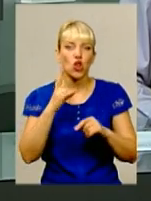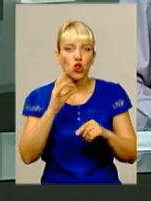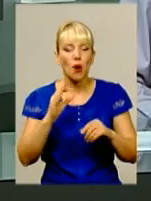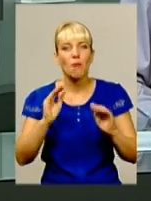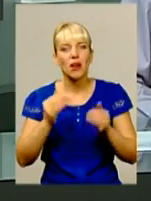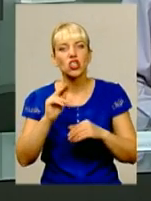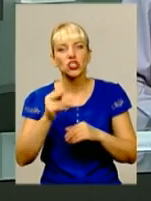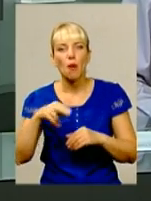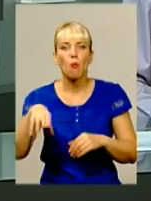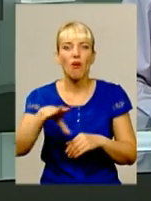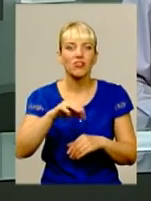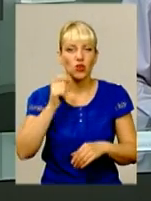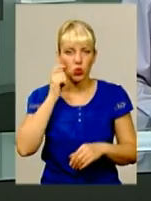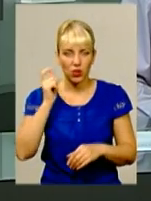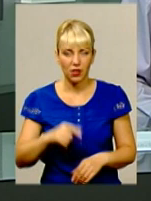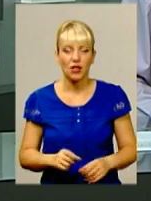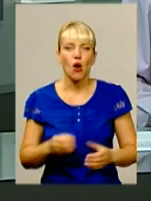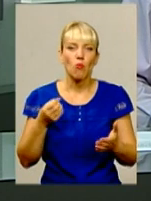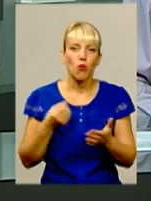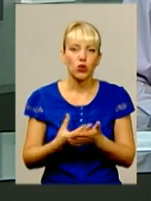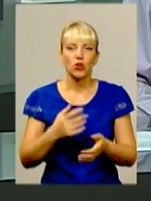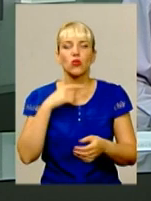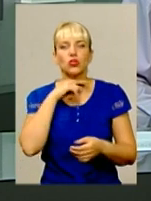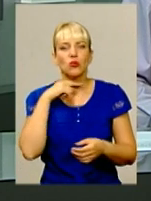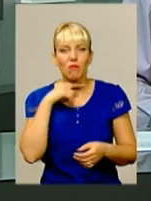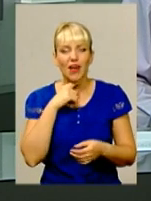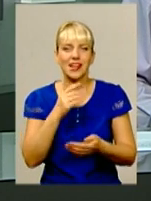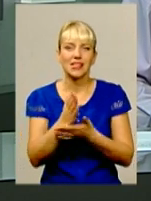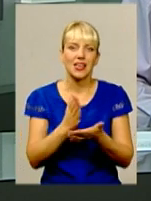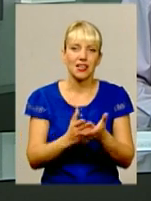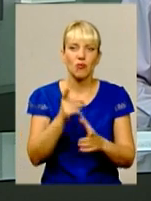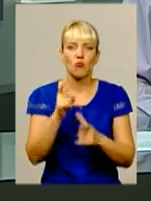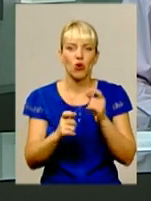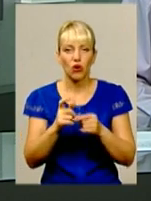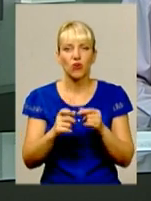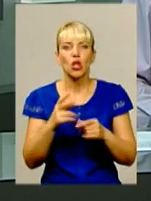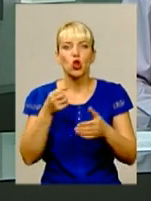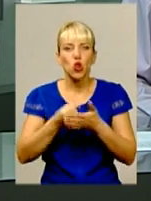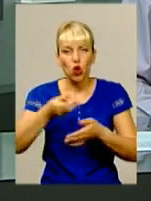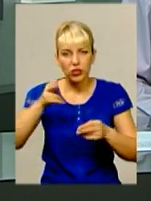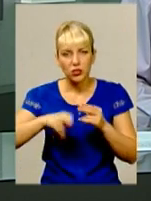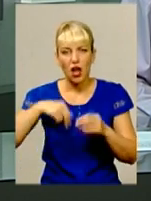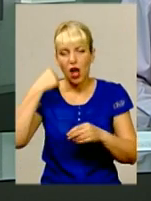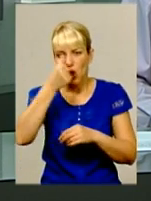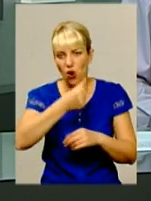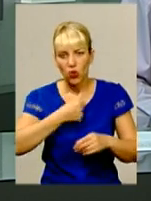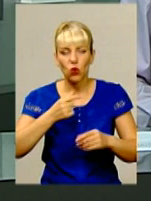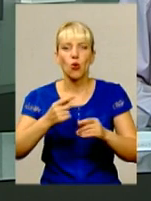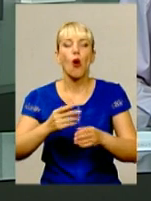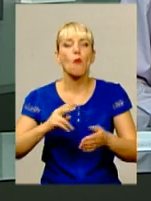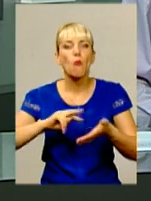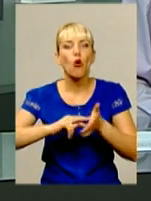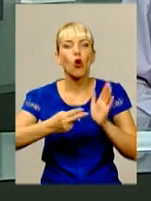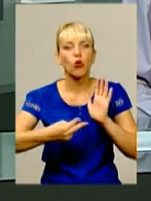Подорожчання хліба, молока, м'яса, овочів – уже до кінця року прогнозують в обласному департаменті агропромислового розвитку.